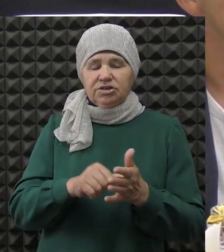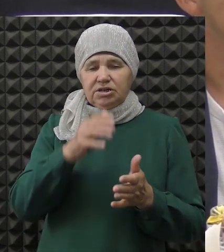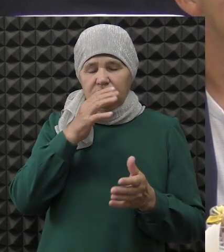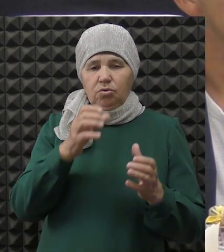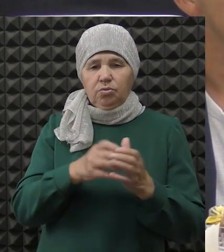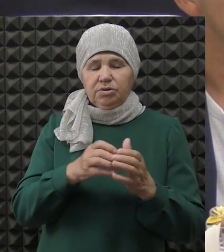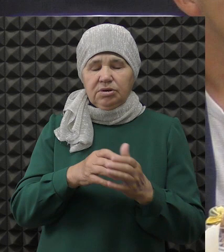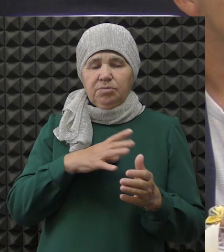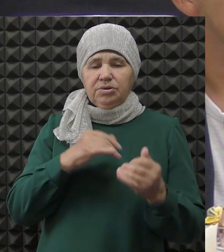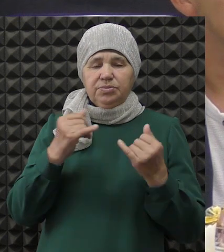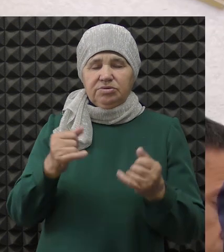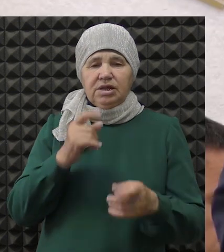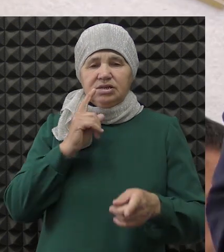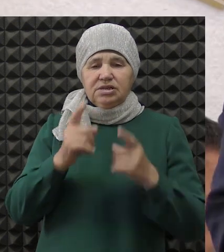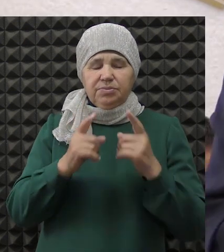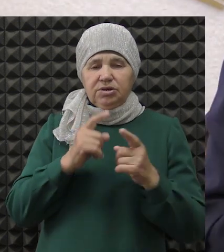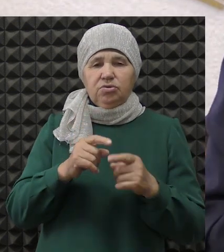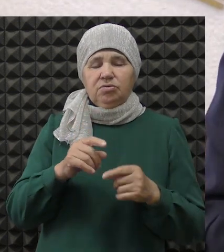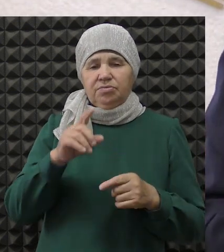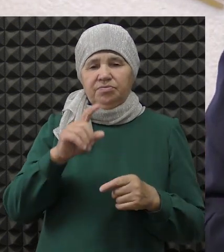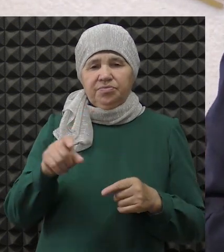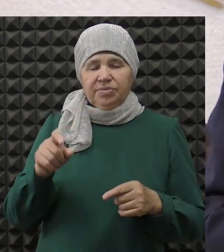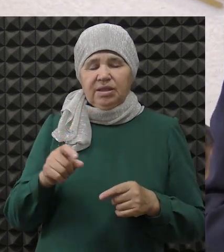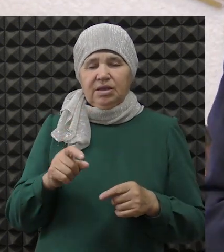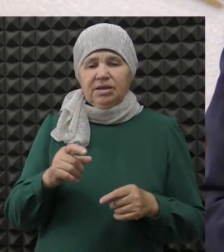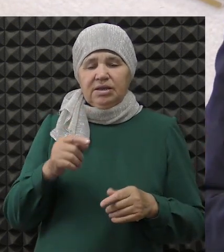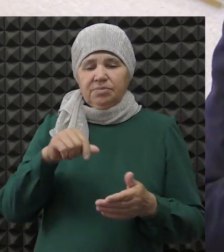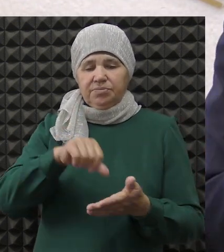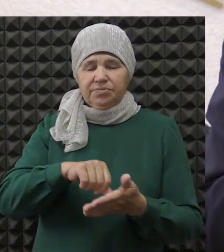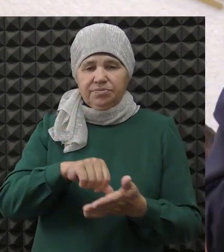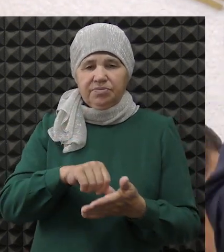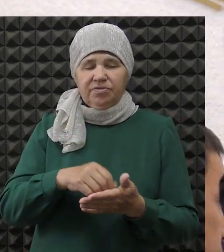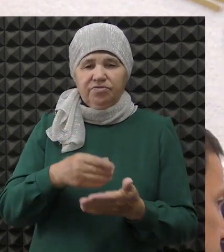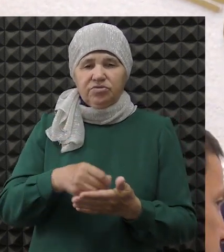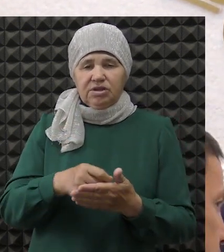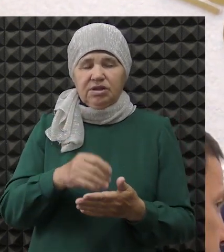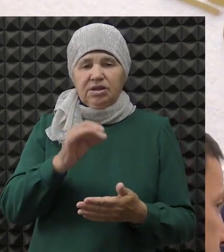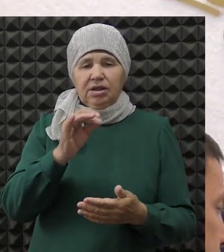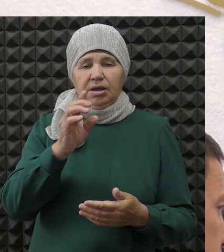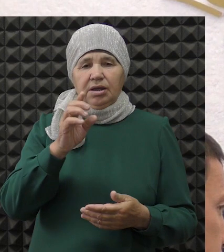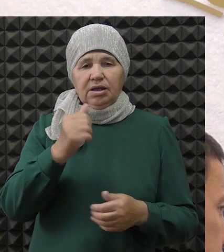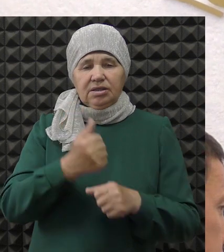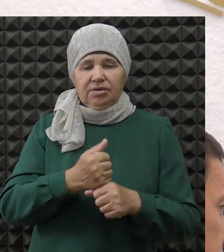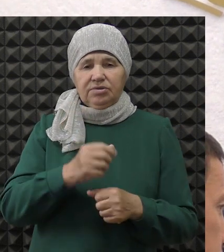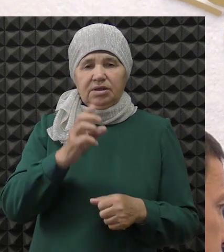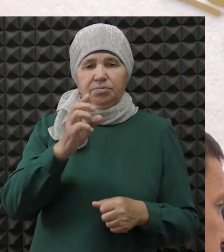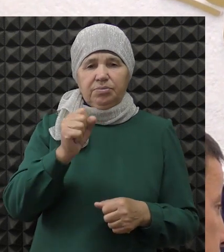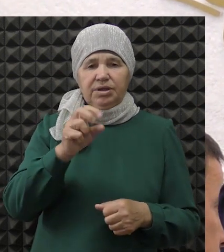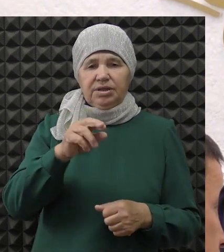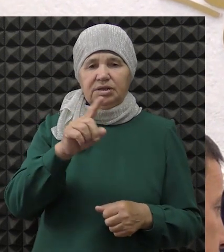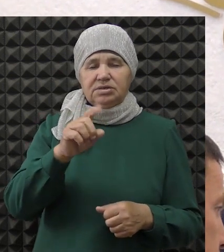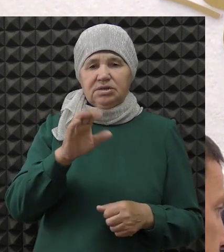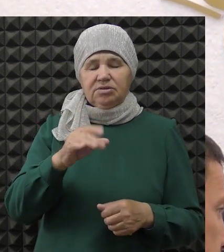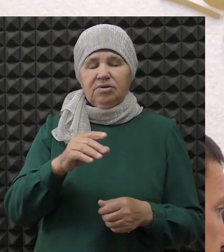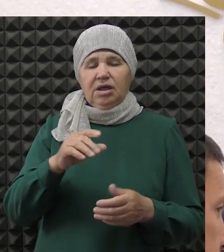Шестилетию комплекса «Ердам» было посвящено собранию попечителей. Приветствую их, председатель Совета фонда Эльдар Хазрат Боязитов отметил, что